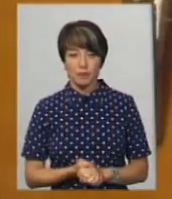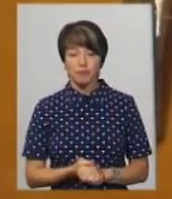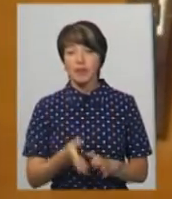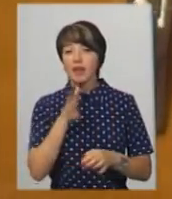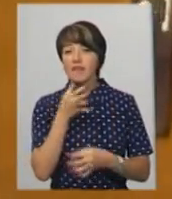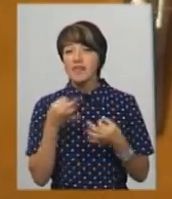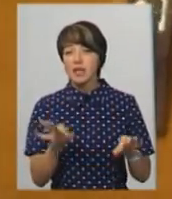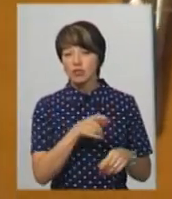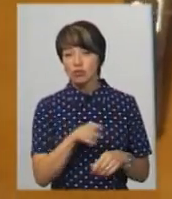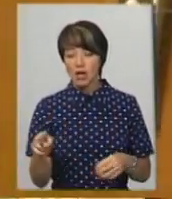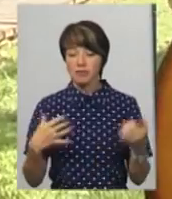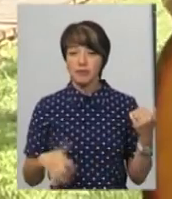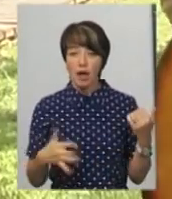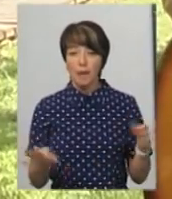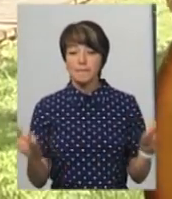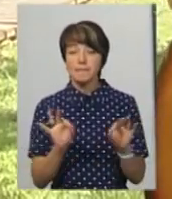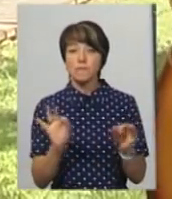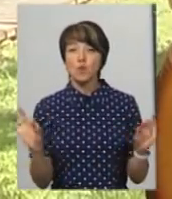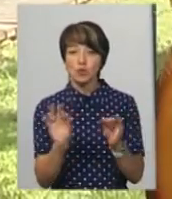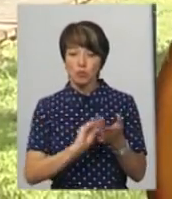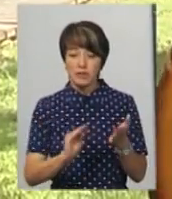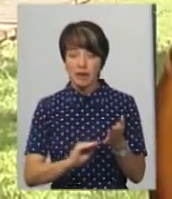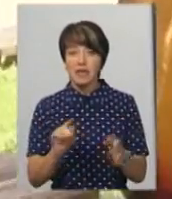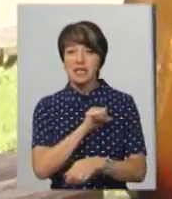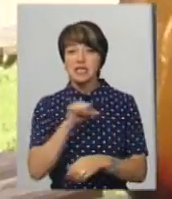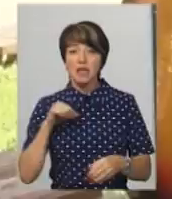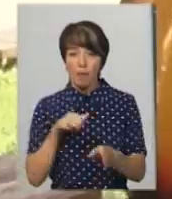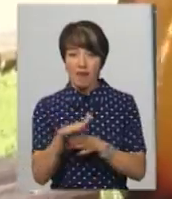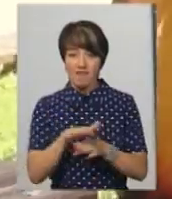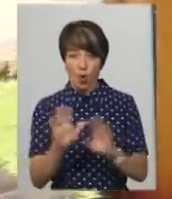час грав на музичних інструментах, писав музику та сам її виконував.